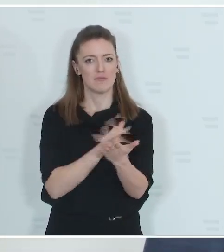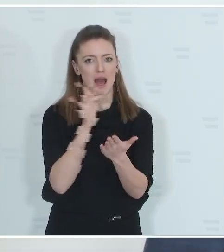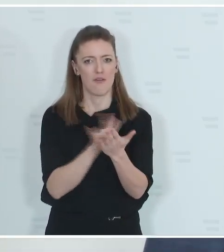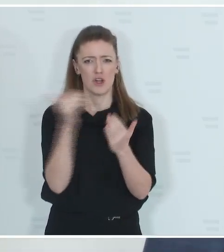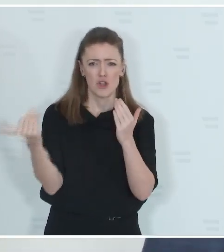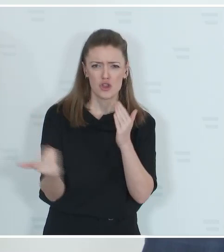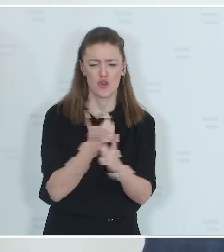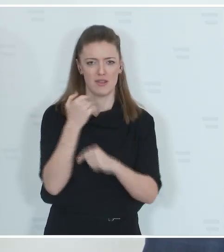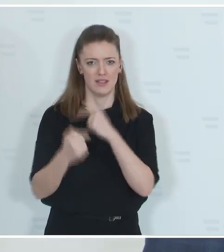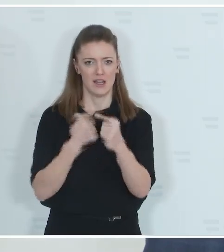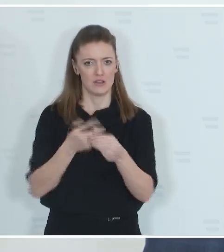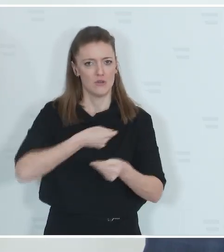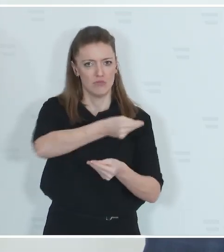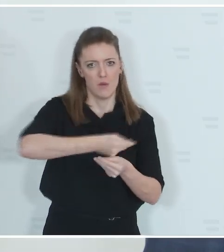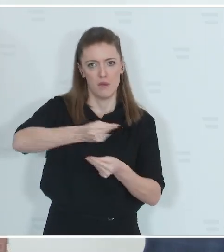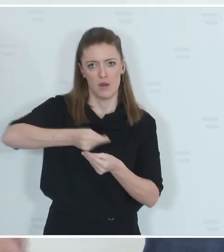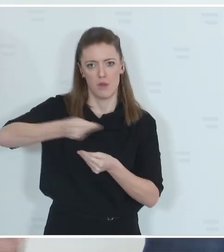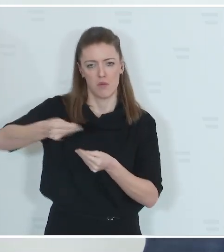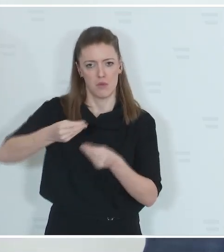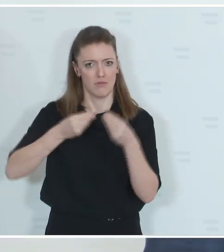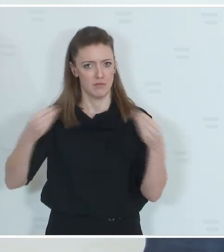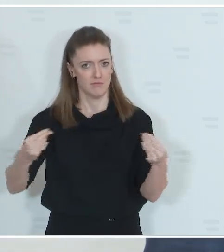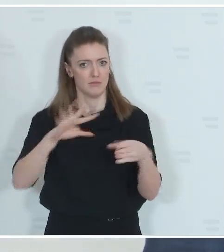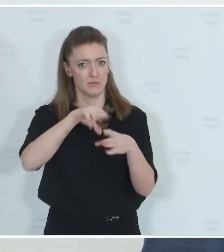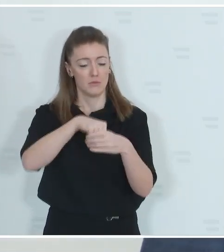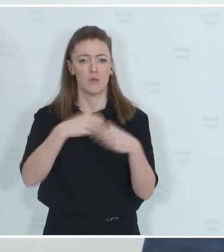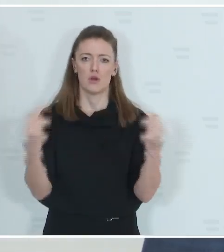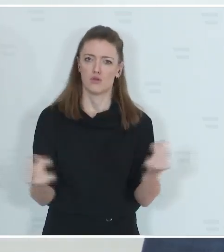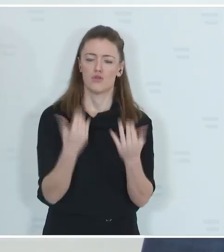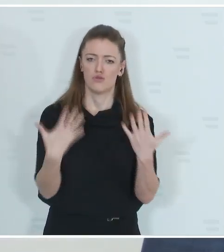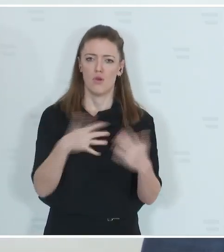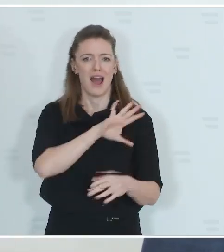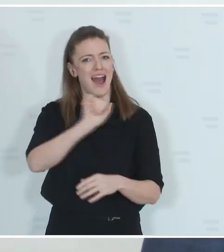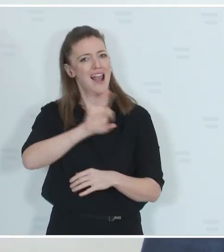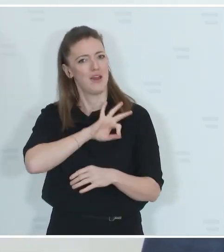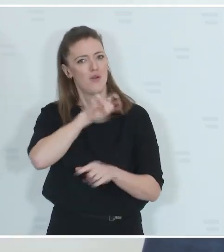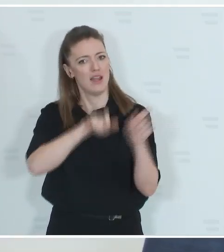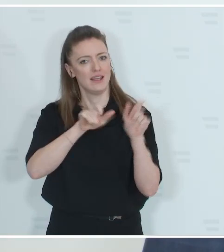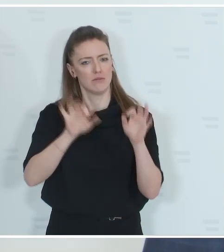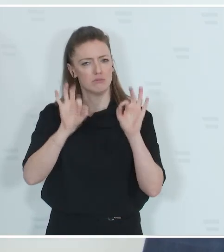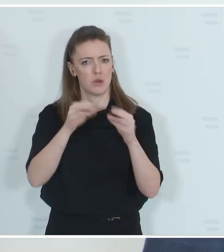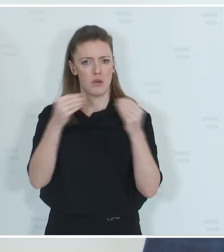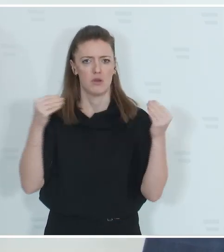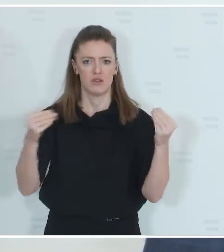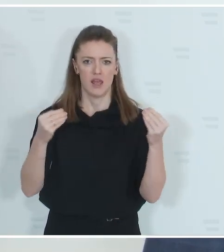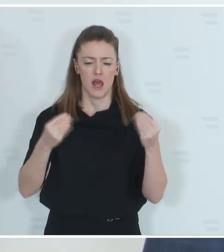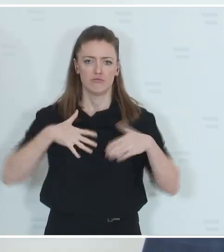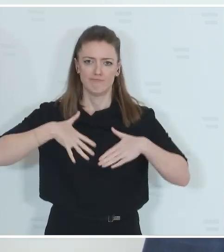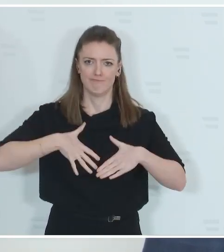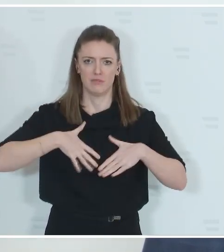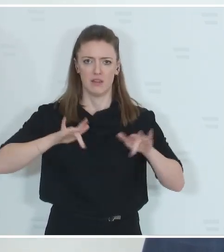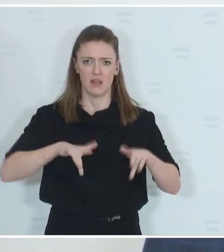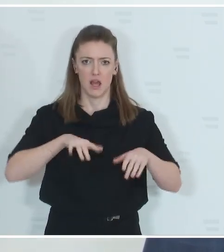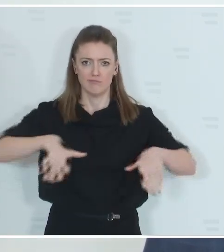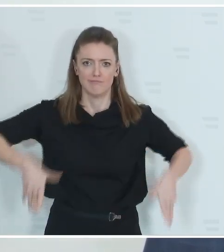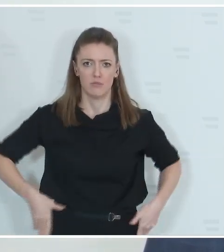neuesten Generation ausgeliefert. Somit sind alle Kolleginnen und Kollegen entsprechend modern ausgestattet und